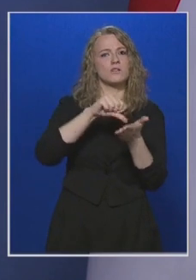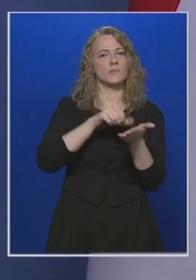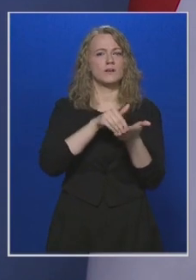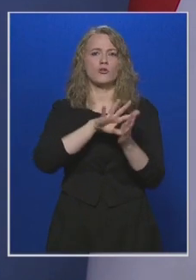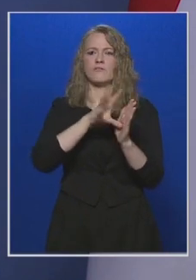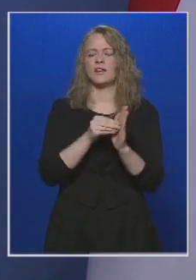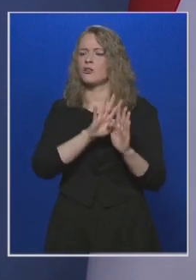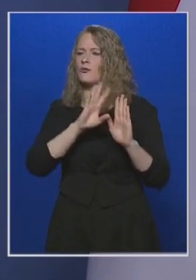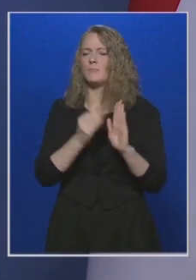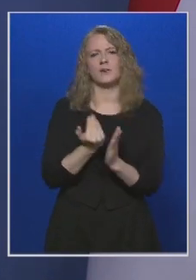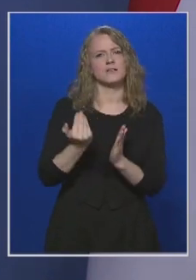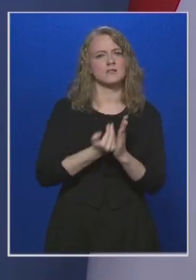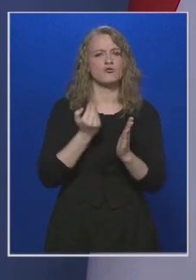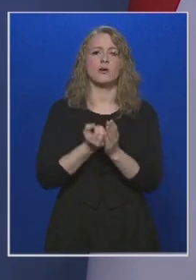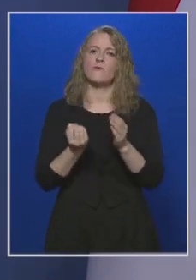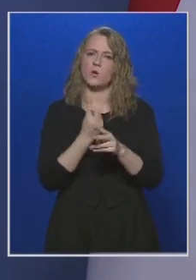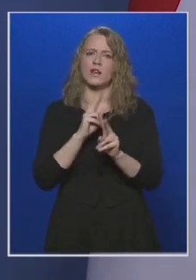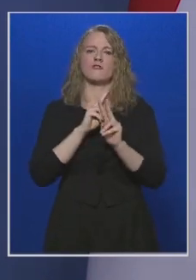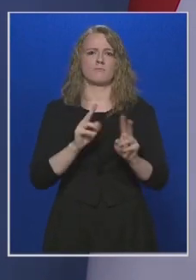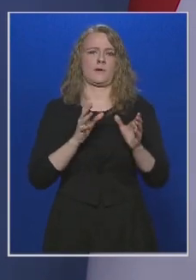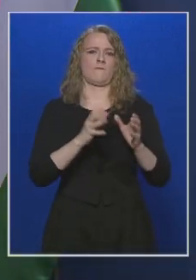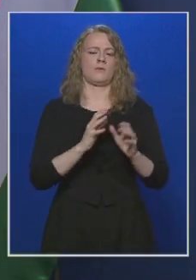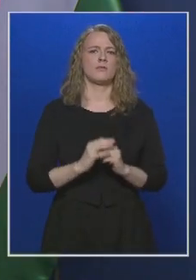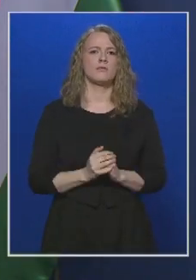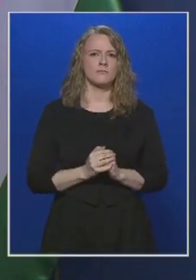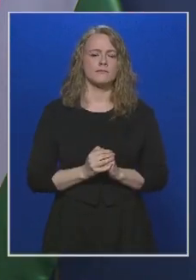minden szükséges forrás rendelkezésre áll.